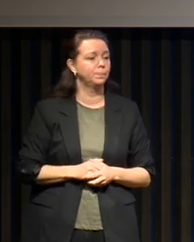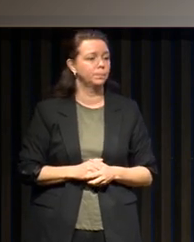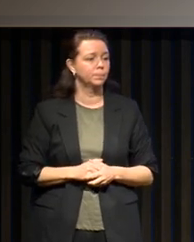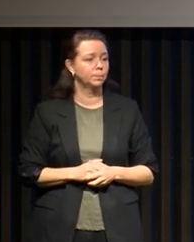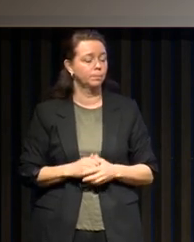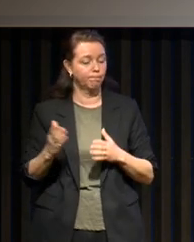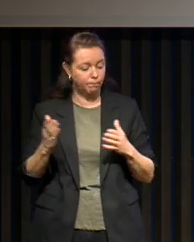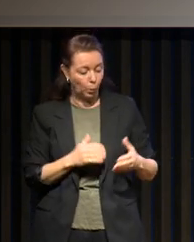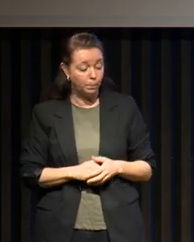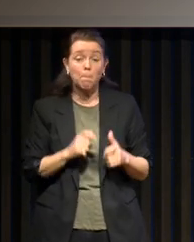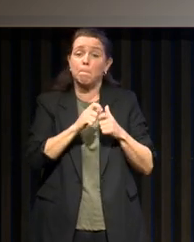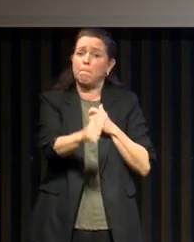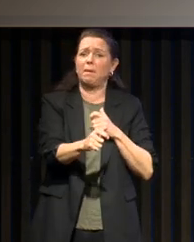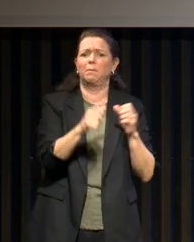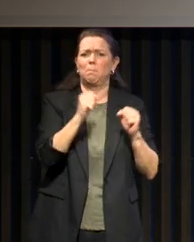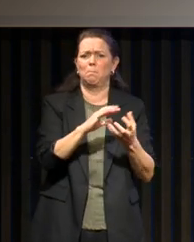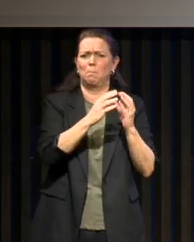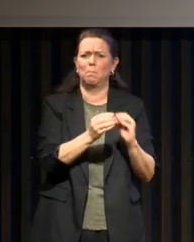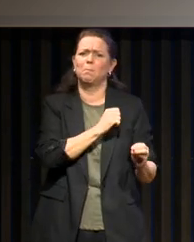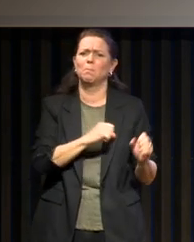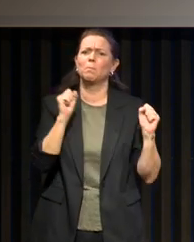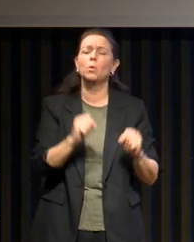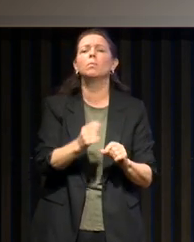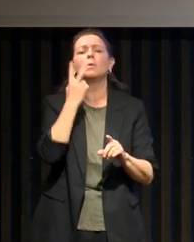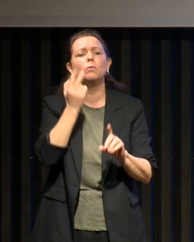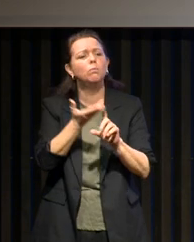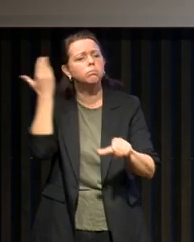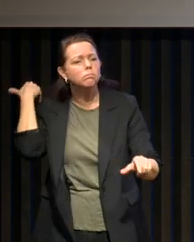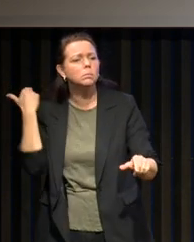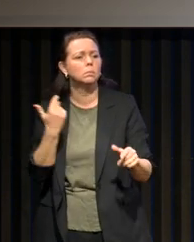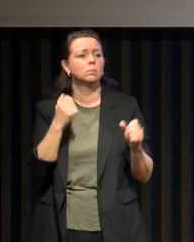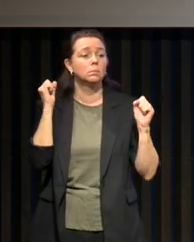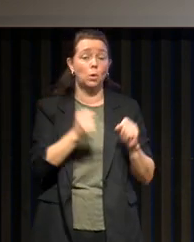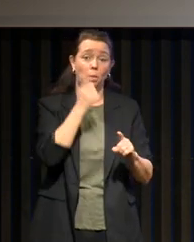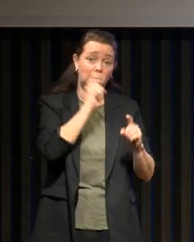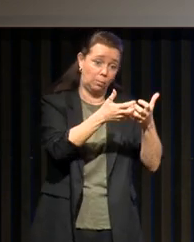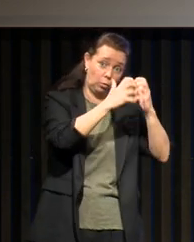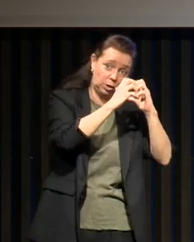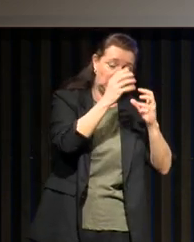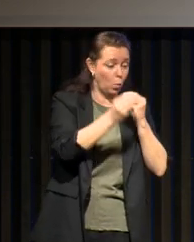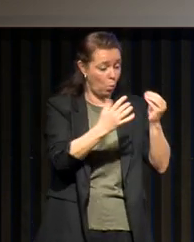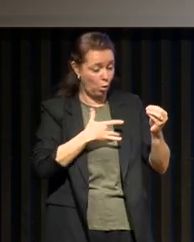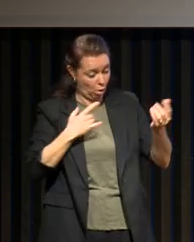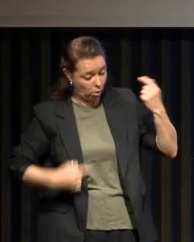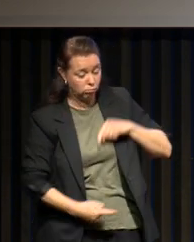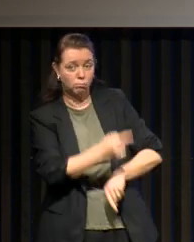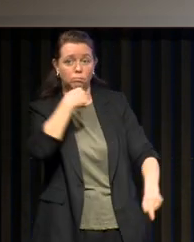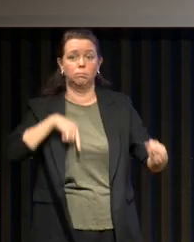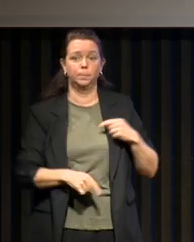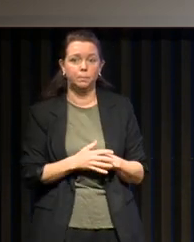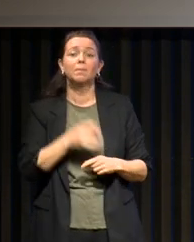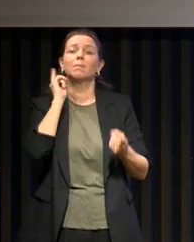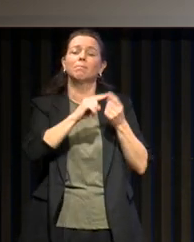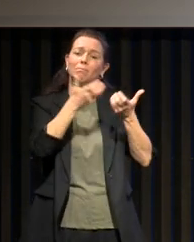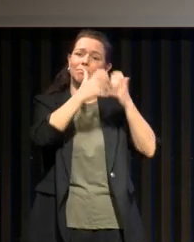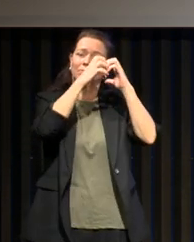Quelles sont les complications ? Les complications, c'est celles que vous avez eues dans l'histoire. sont à la fois au niveau neurologique et cardiovasculaire. Au niveau neurologique, c'est